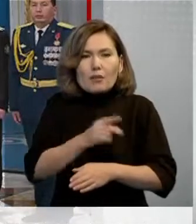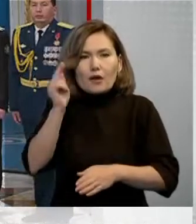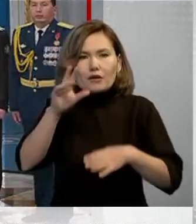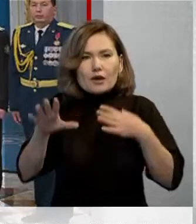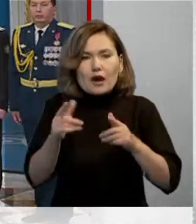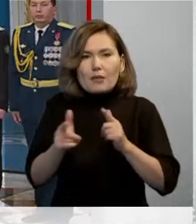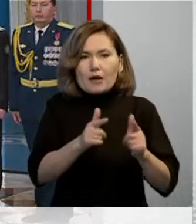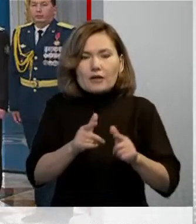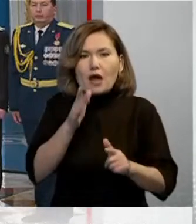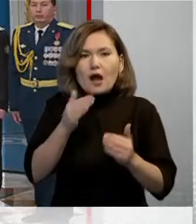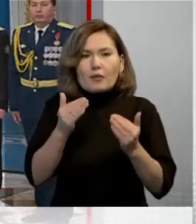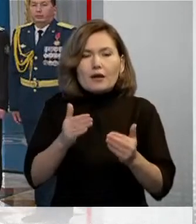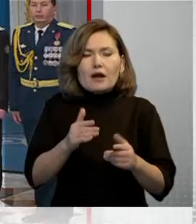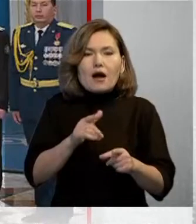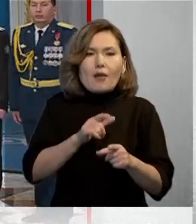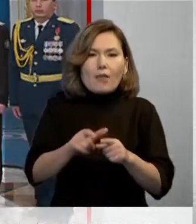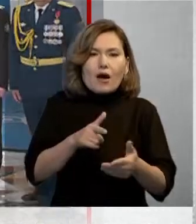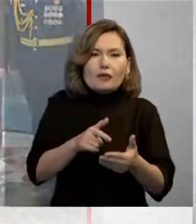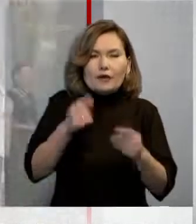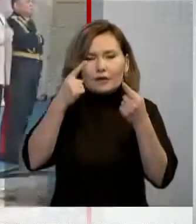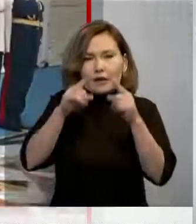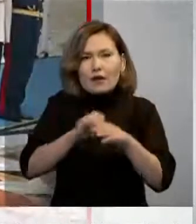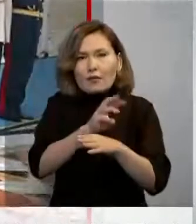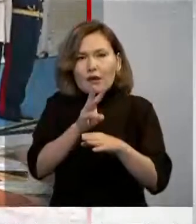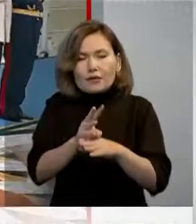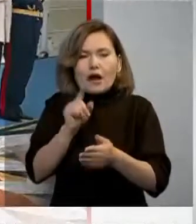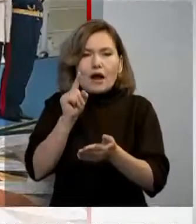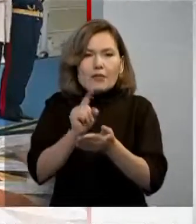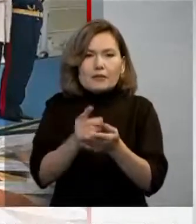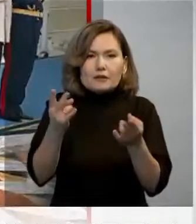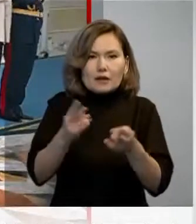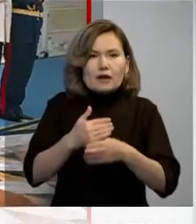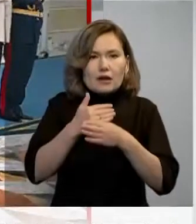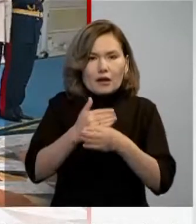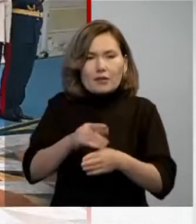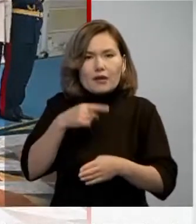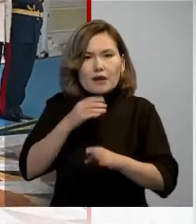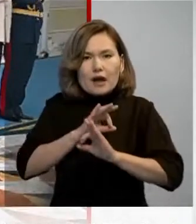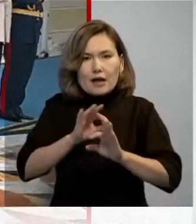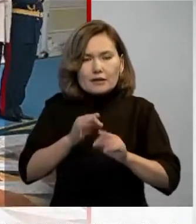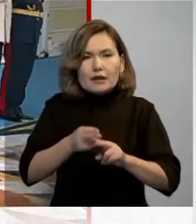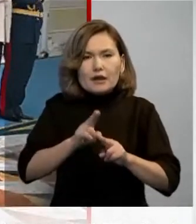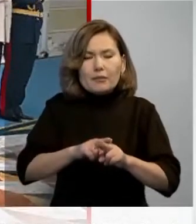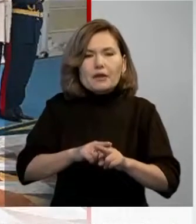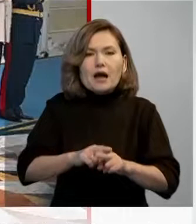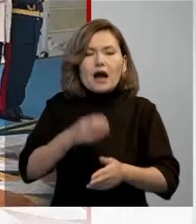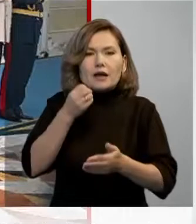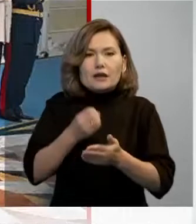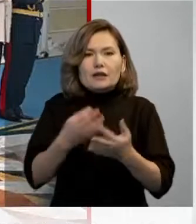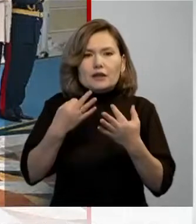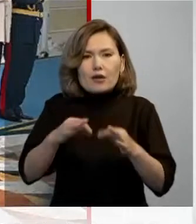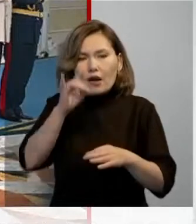Оларды заманауы қару жарақпен және техникамен жарақтандыруға ерекше көңіл бөліп отырғанын жеткізді. Сонда яққасиетті